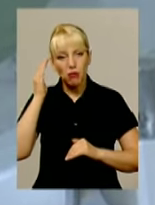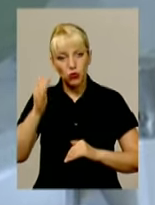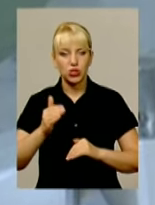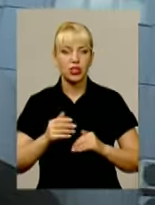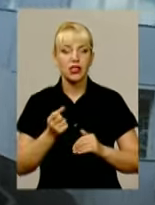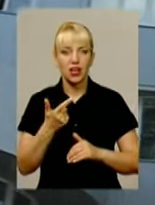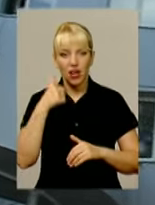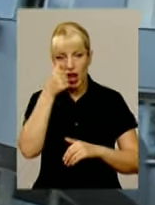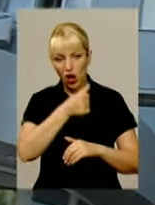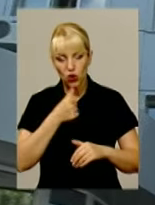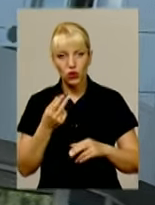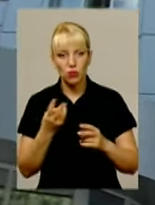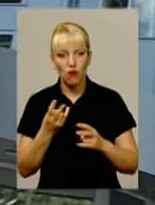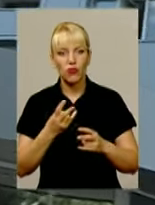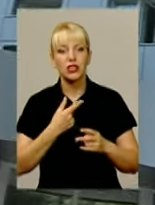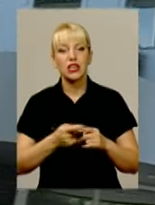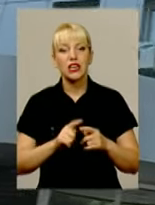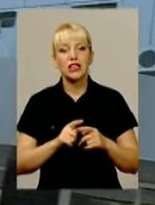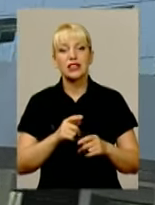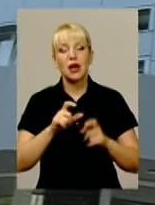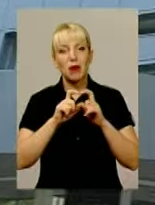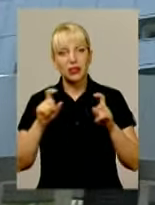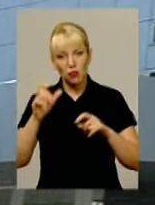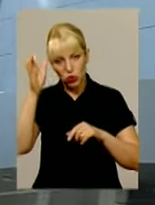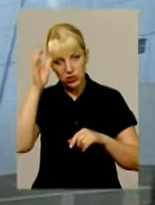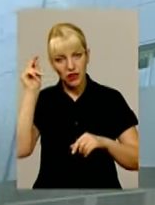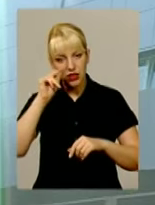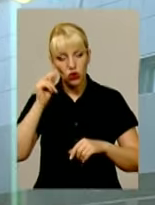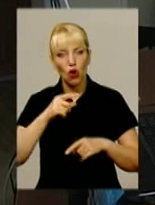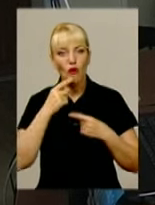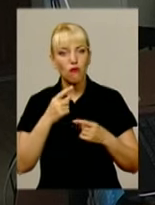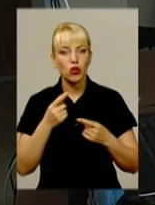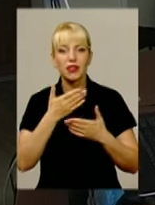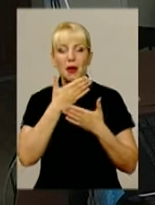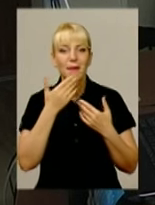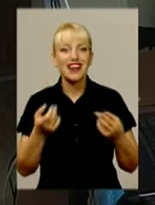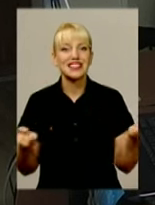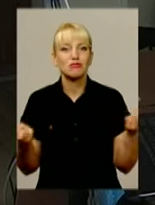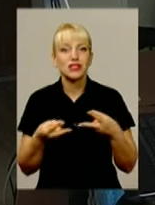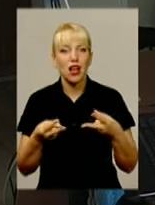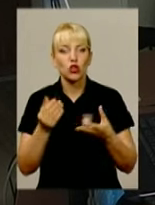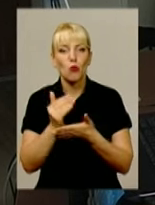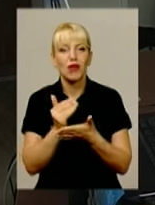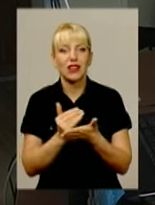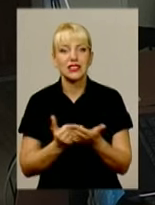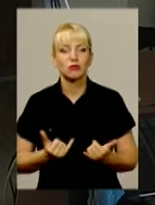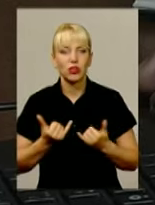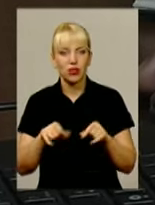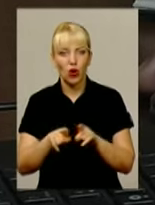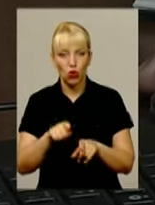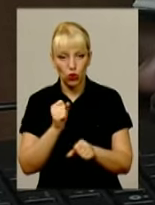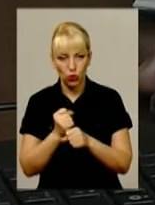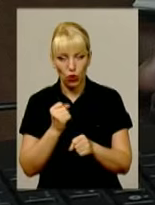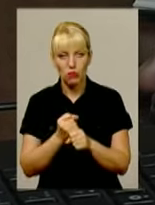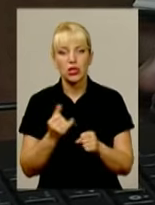зайнятості разом з департаментом освіти та науки. Однак там, кажуть, немає потрібного механізму для такої роботи. І він може з'явитися